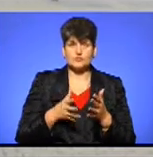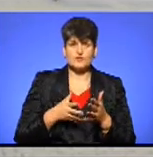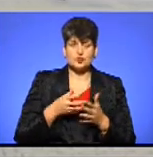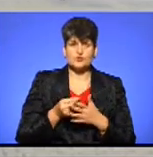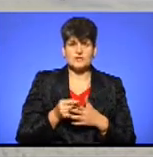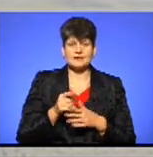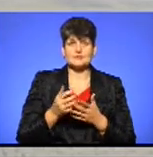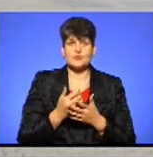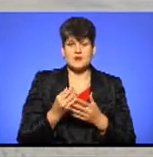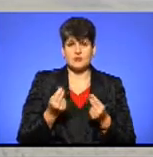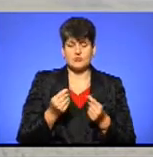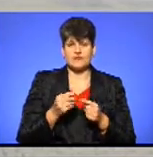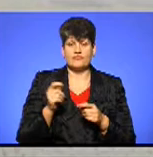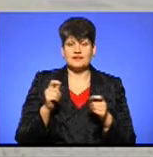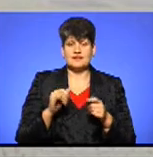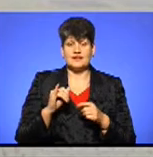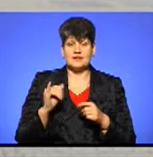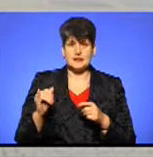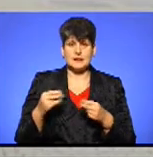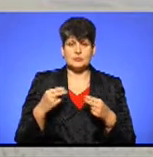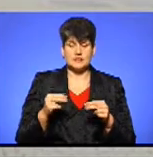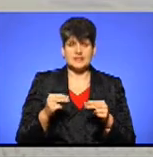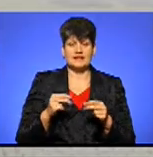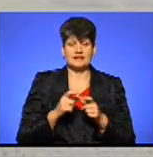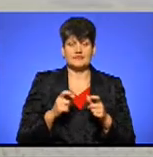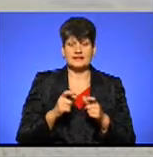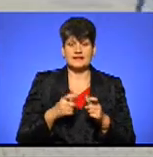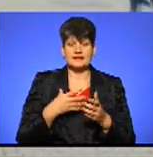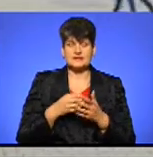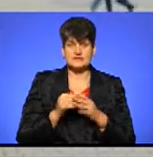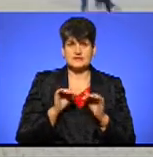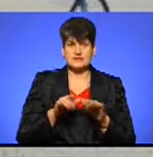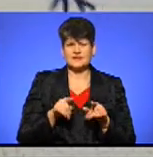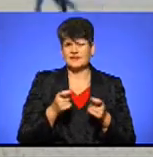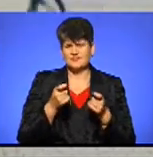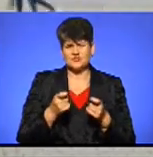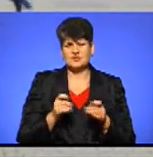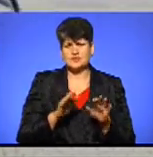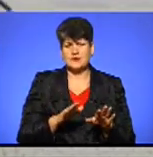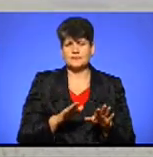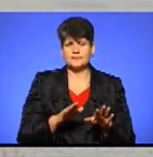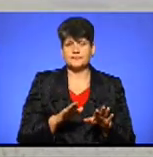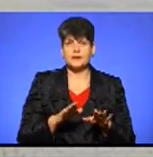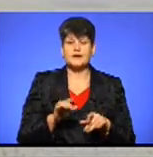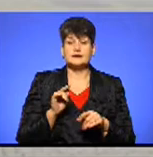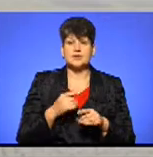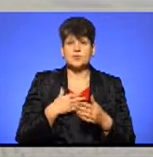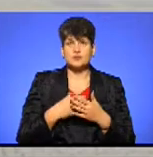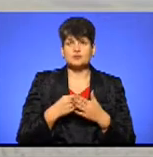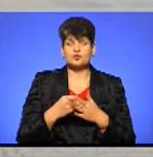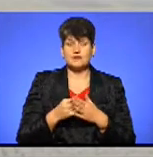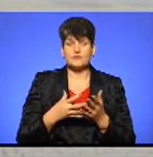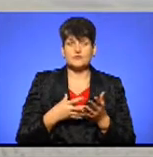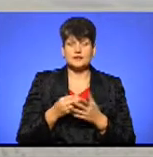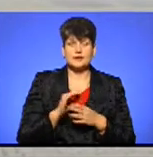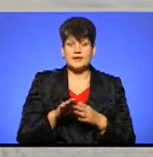гроші. Фестиваль Їй продає квитки на свій захід, вони є пільговими, вони є досить дешевими, так як з громадського бюджету фінансується